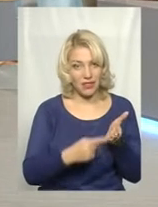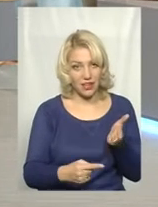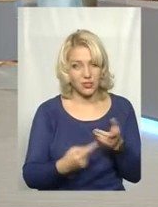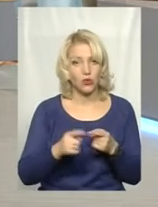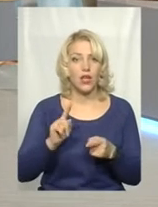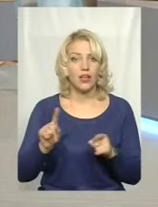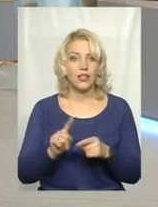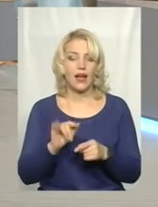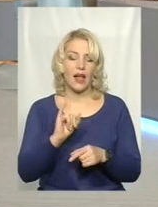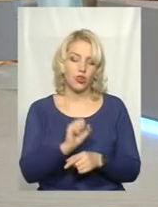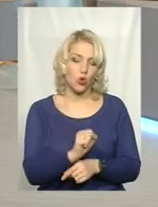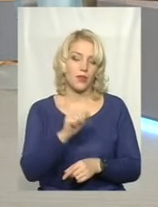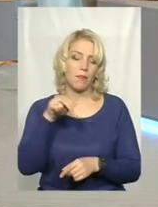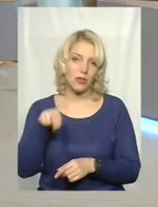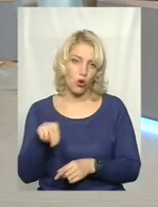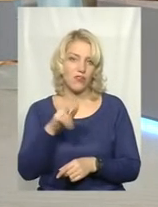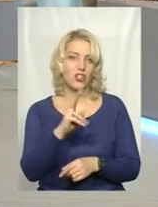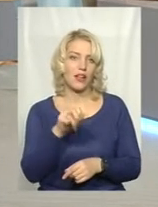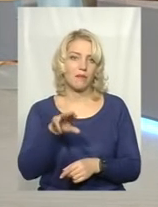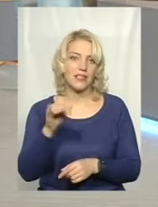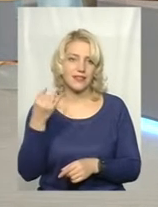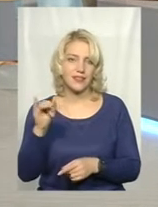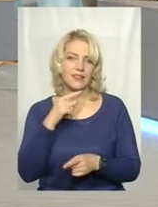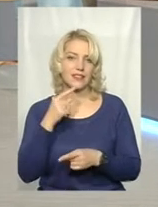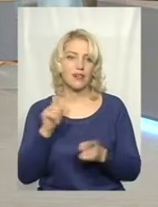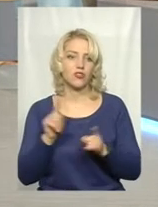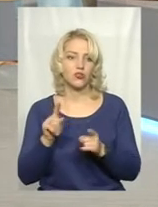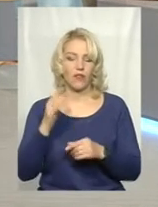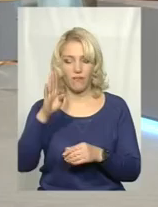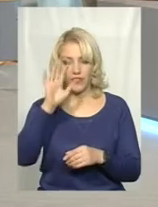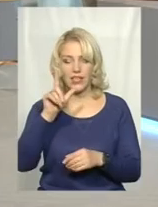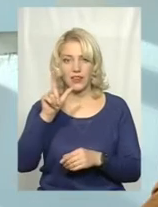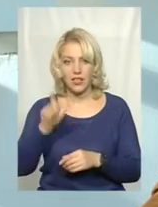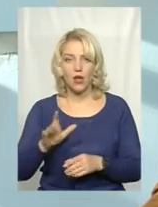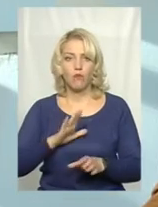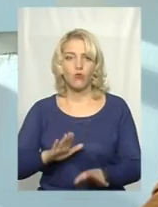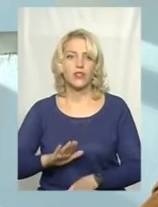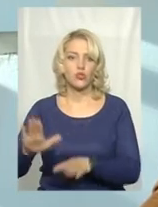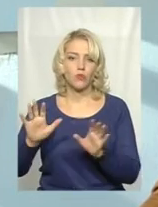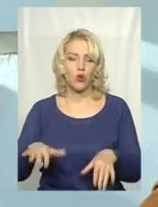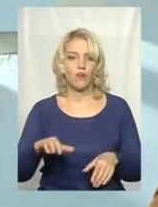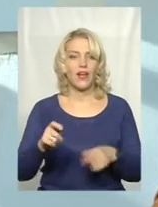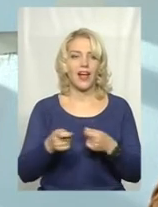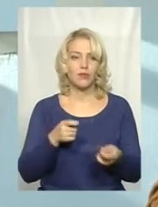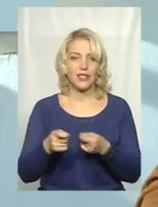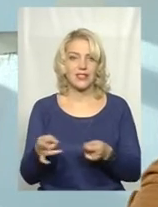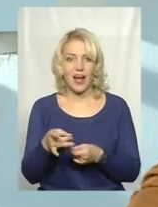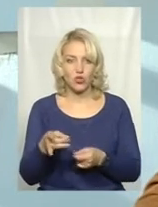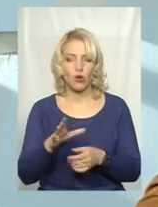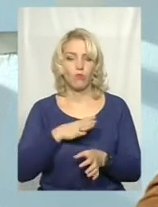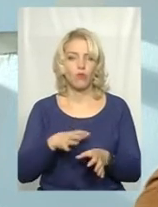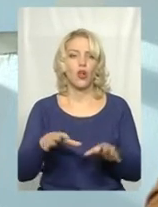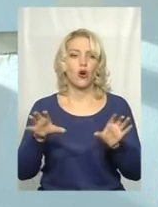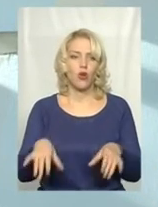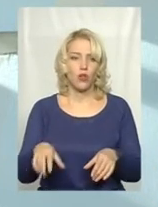Антон Петрович Камінський сьогодні сказав таку фразу. Він був заступником голови адміністрації свого часу, районної, голови